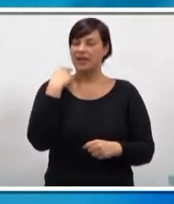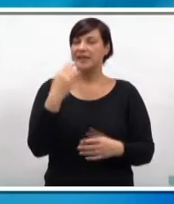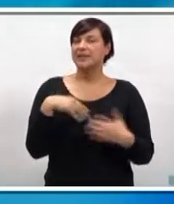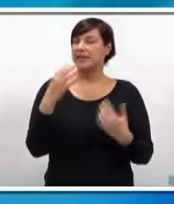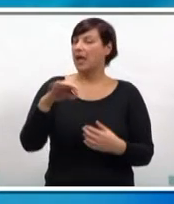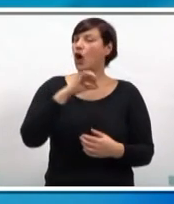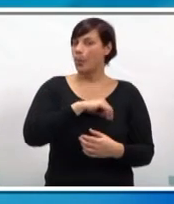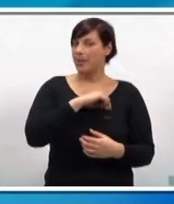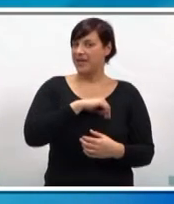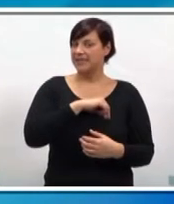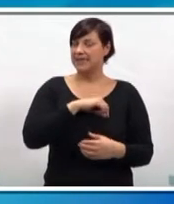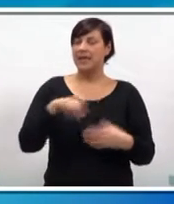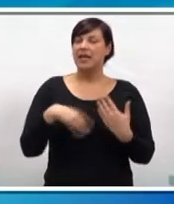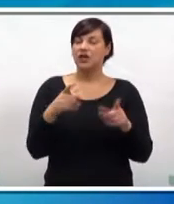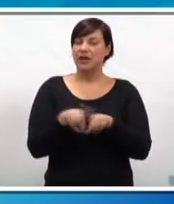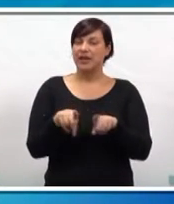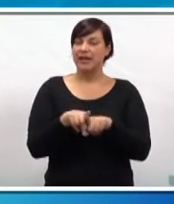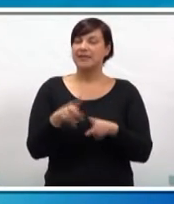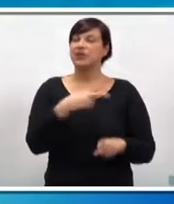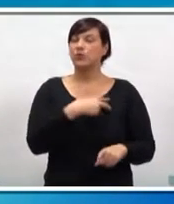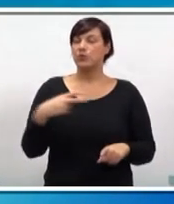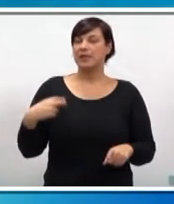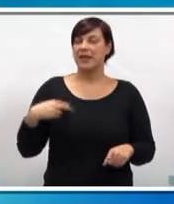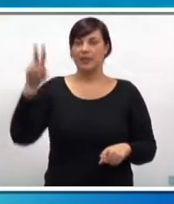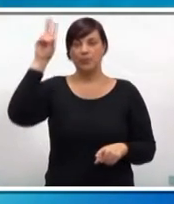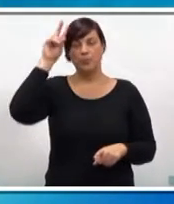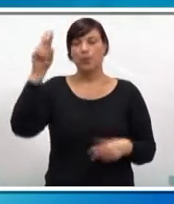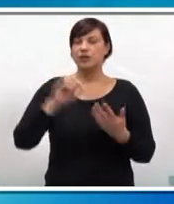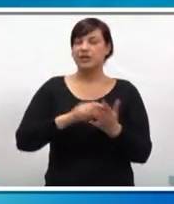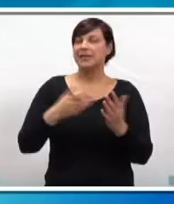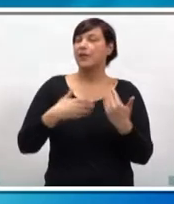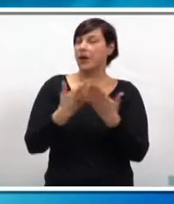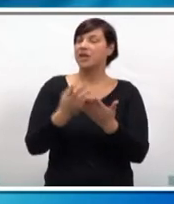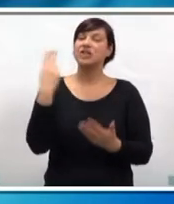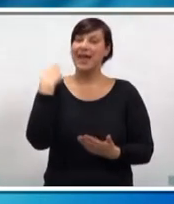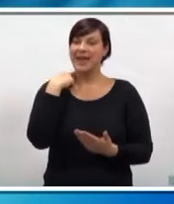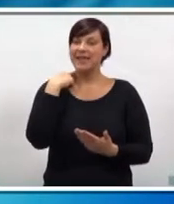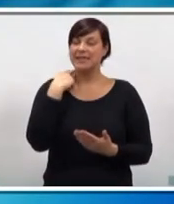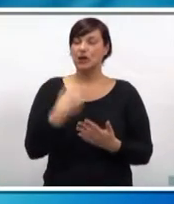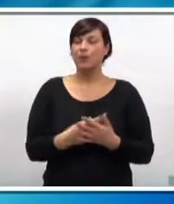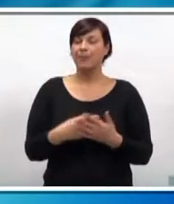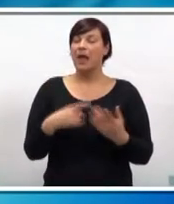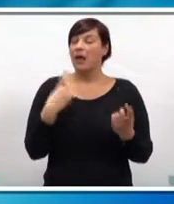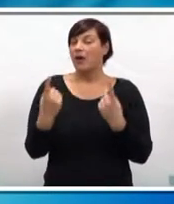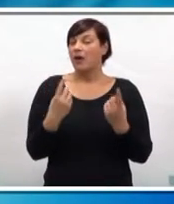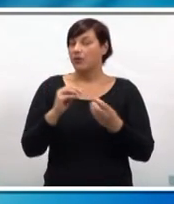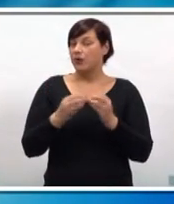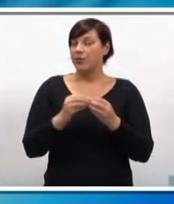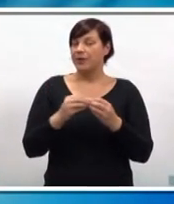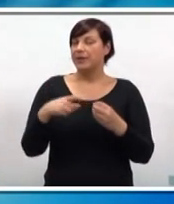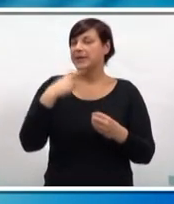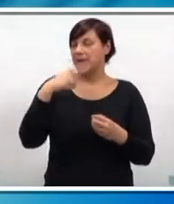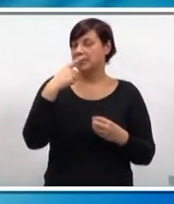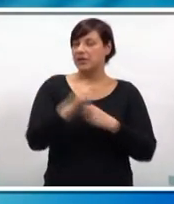prediplomskom studiju obvezan, dok je na istom fakultetu u Zagrebu moguće zjelokupan studij pohađati na engleskom. U aktualnom problemu